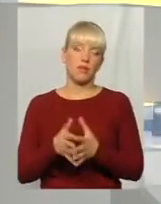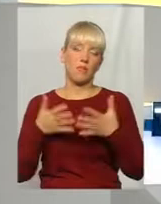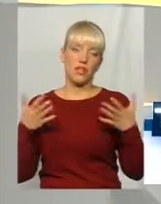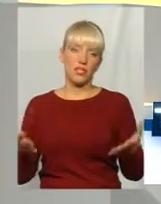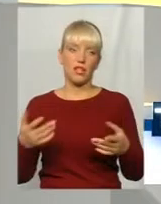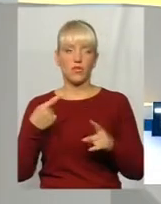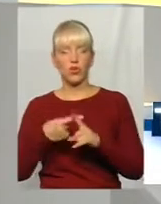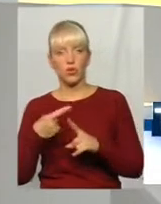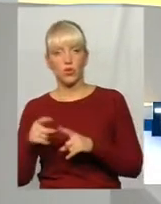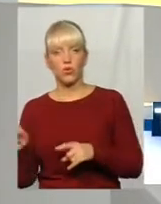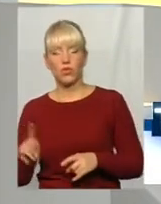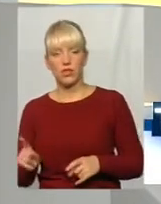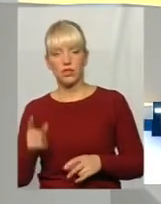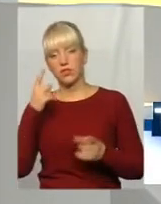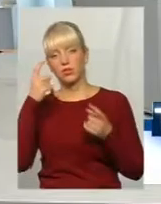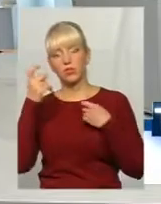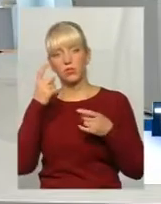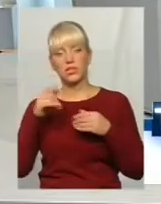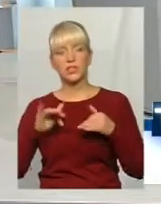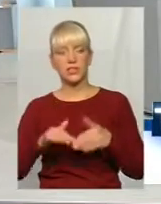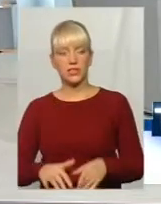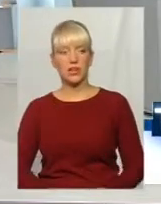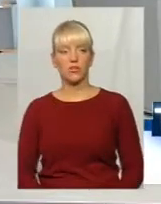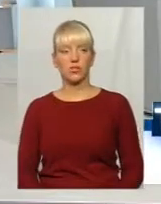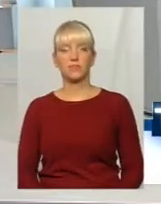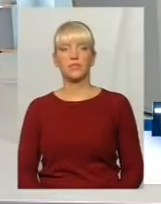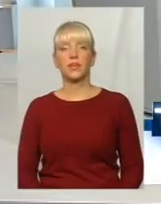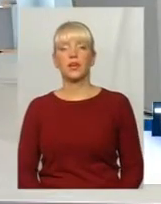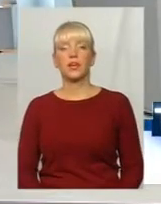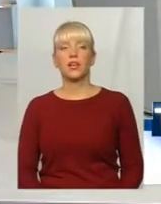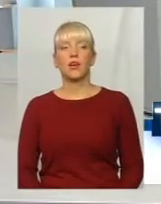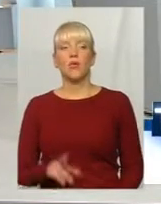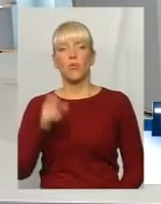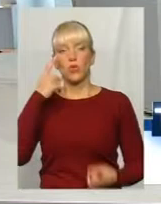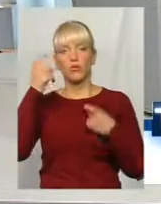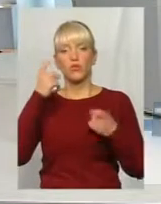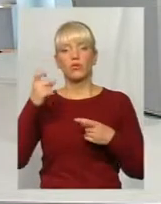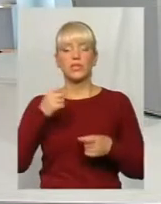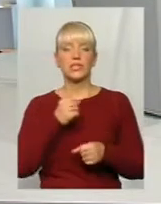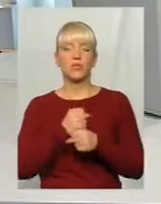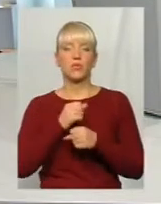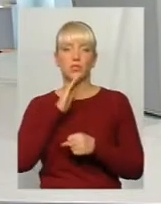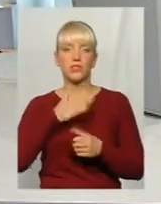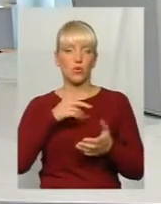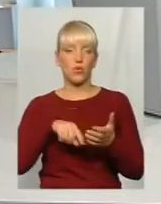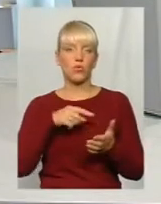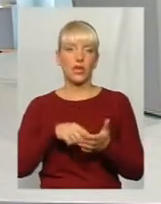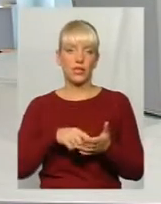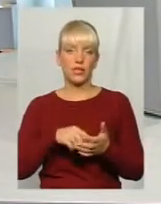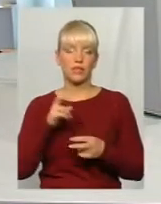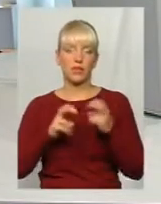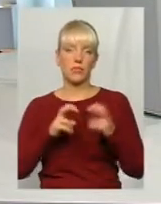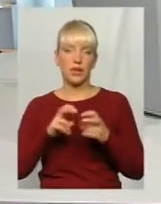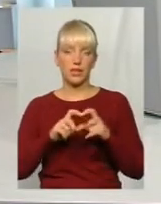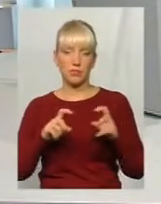якісь, можливо, інформаційні заходи? Власне, по інформаційній роботі з нашими комунальними підприємствами ми її провели. Тут